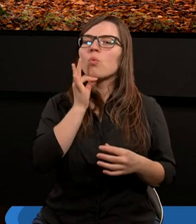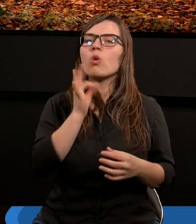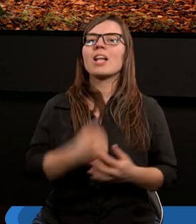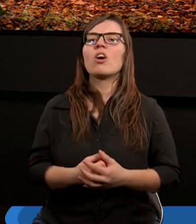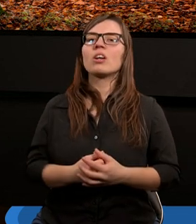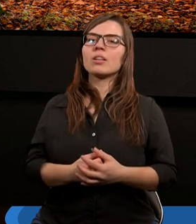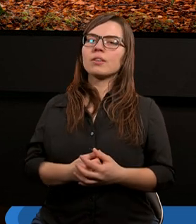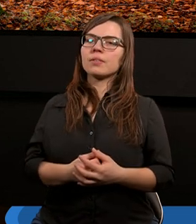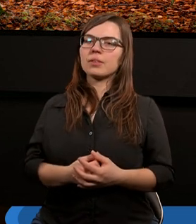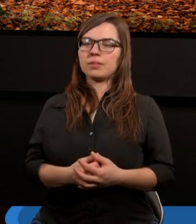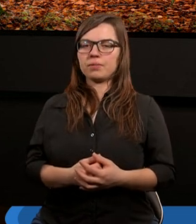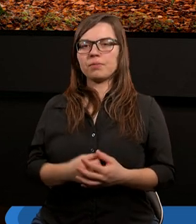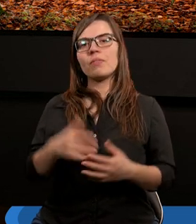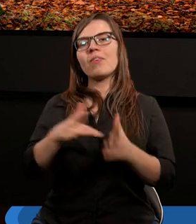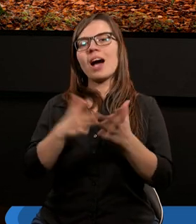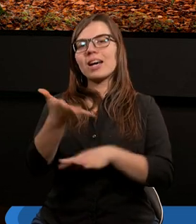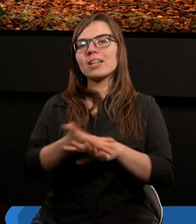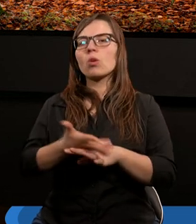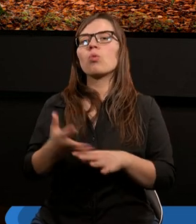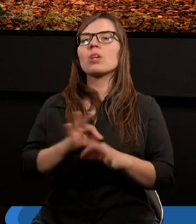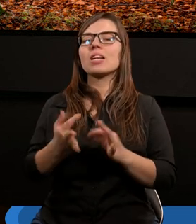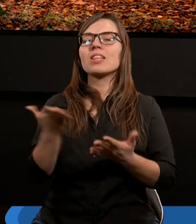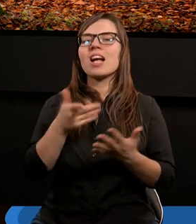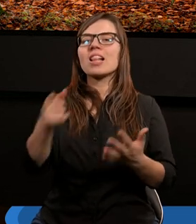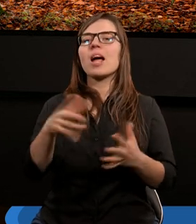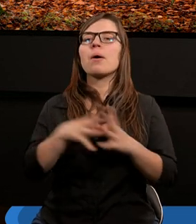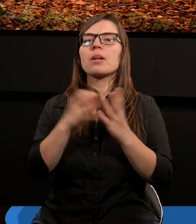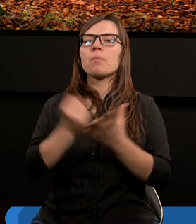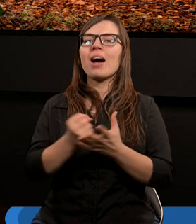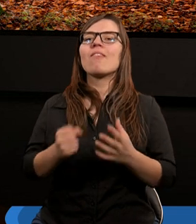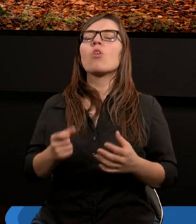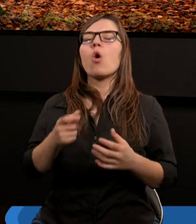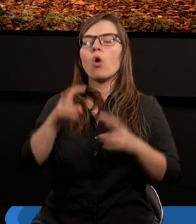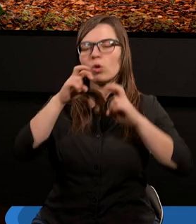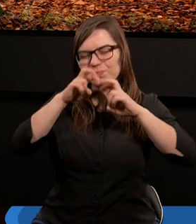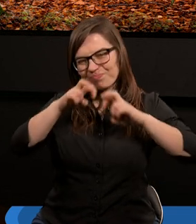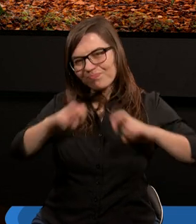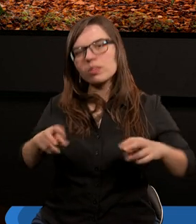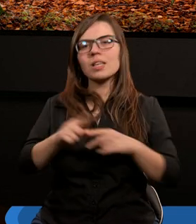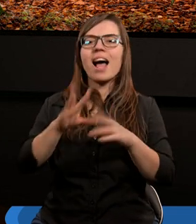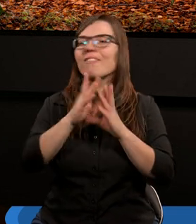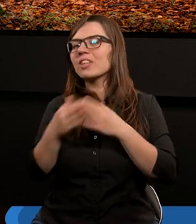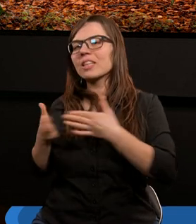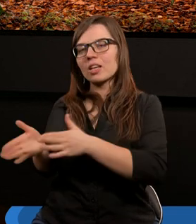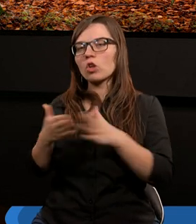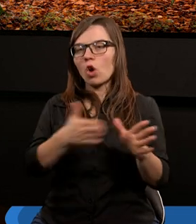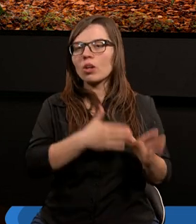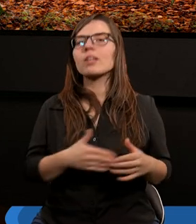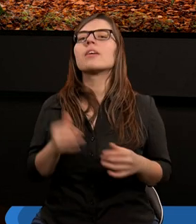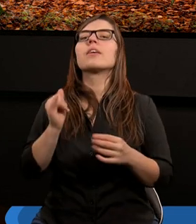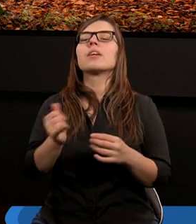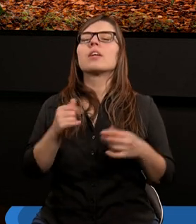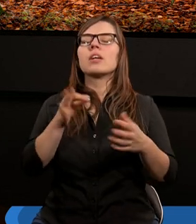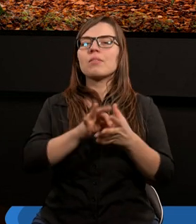u faryzeusza, gdzie tam to prawo rozpatrywano na wszystkie strony, ale nie zdawał sobie